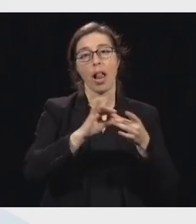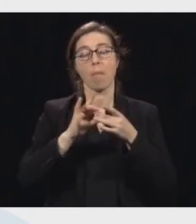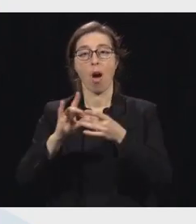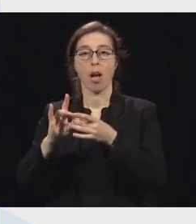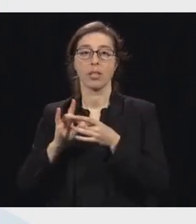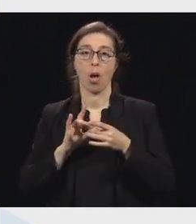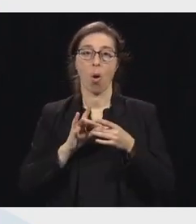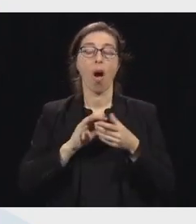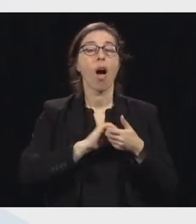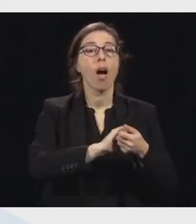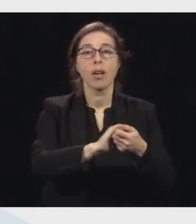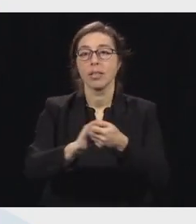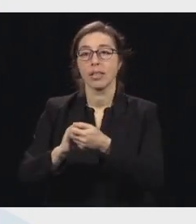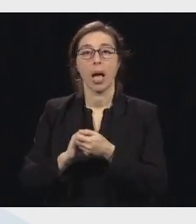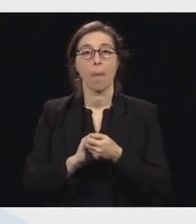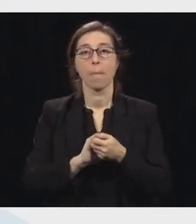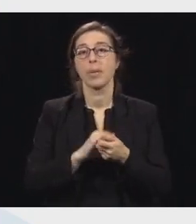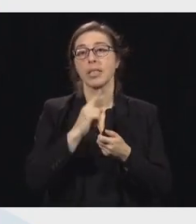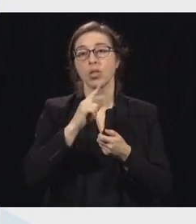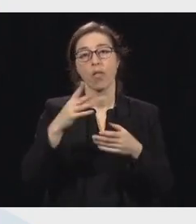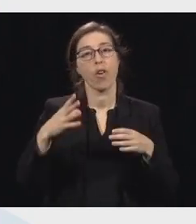ensemble, on va passer au travers. Merci. Merci.